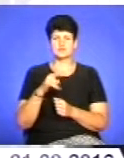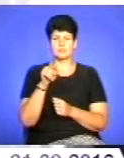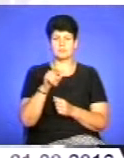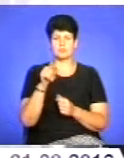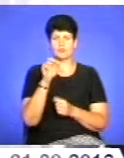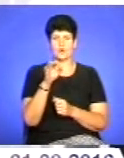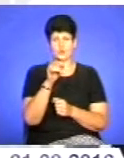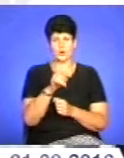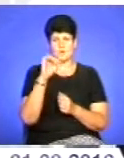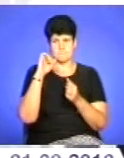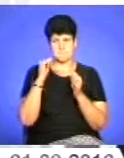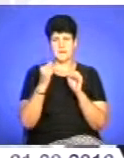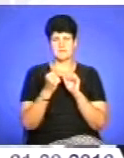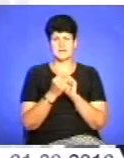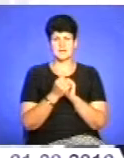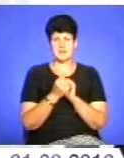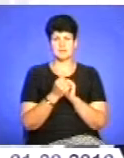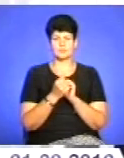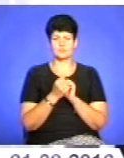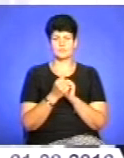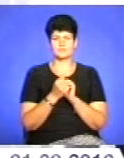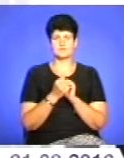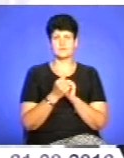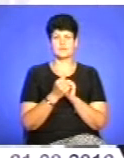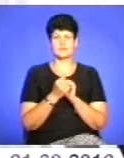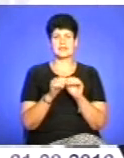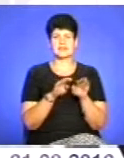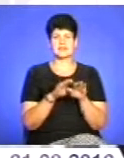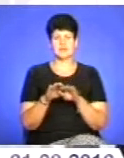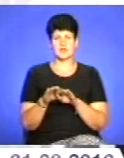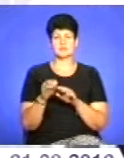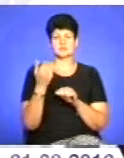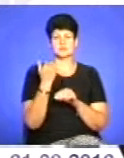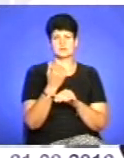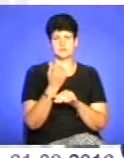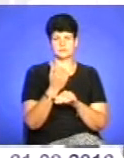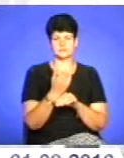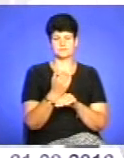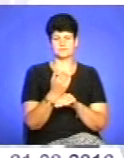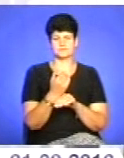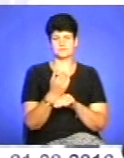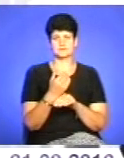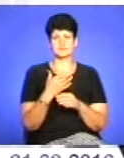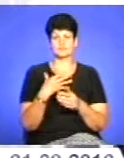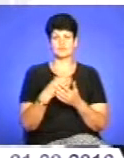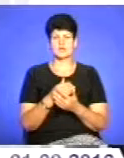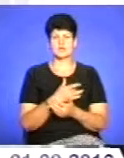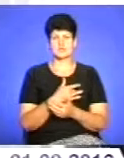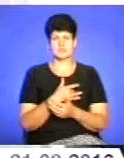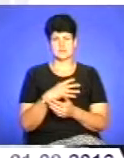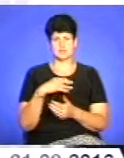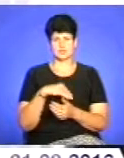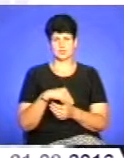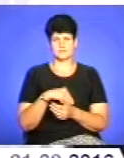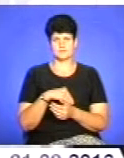'ятаємо і десь на нього рівняємо свої серця і свої душі.